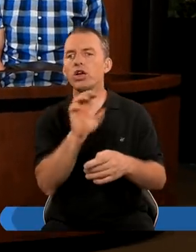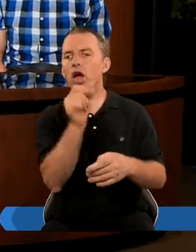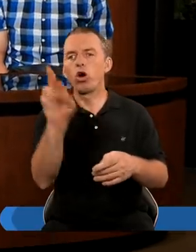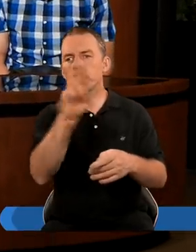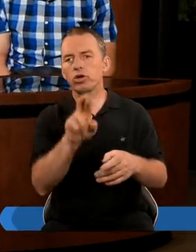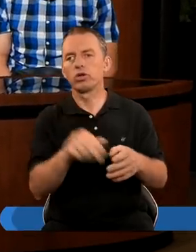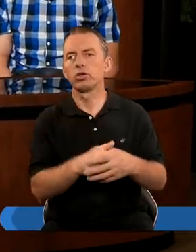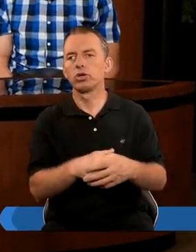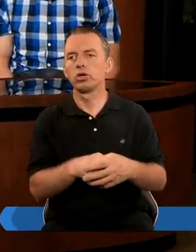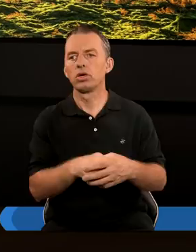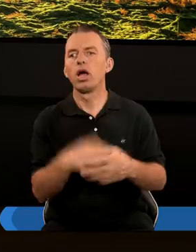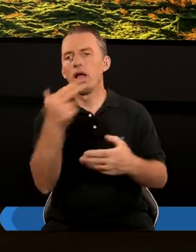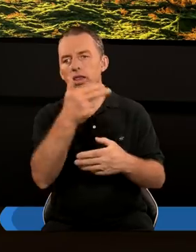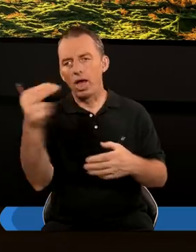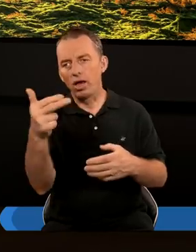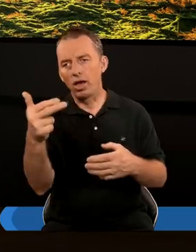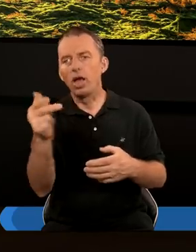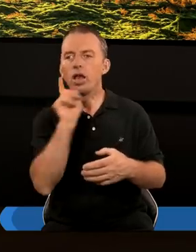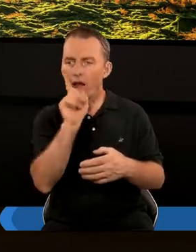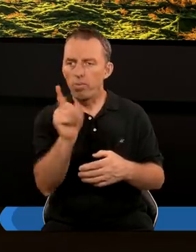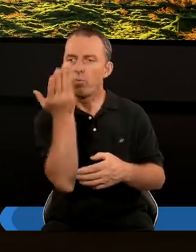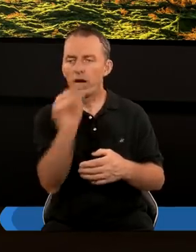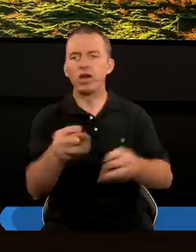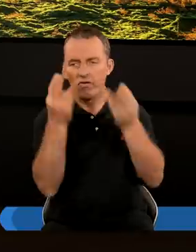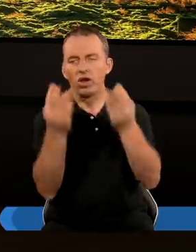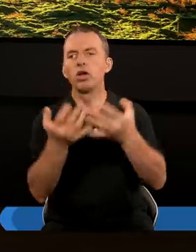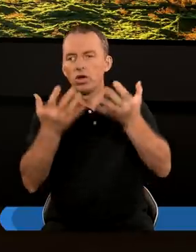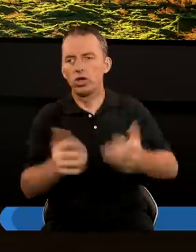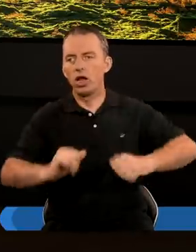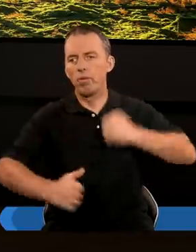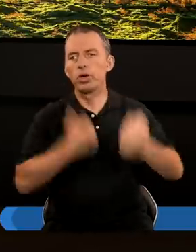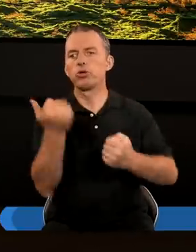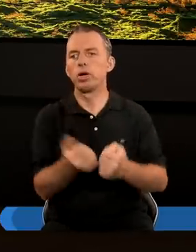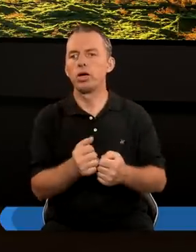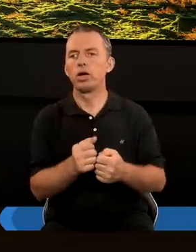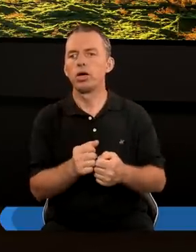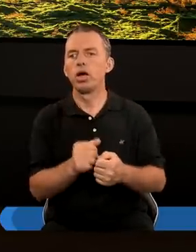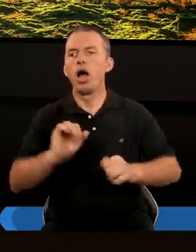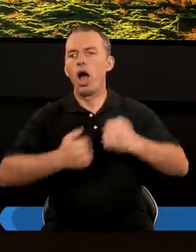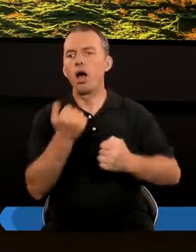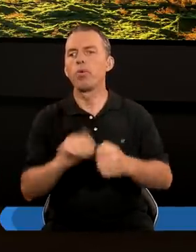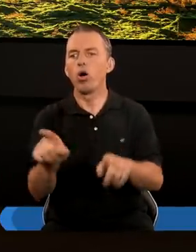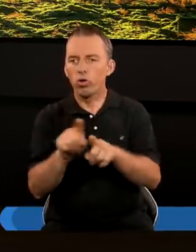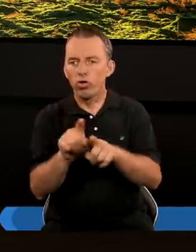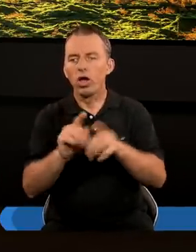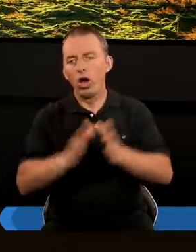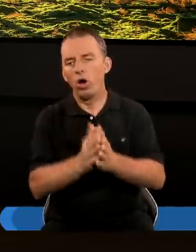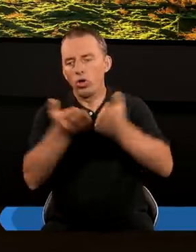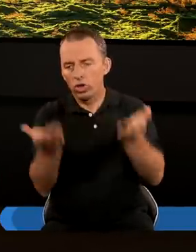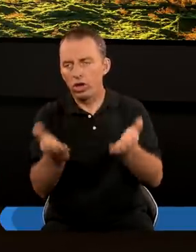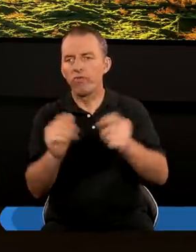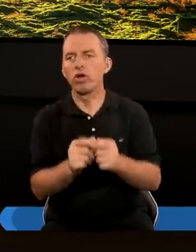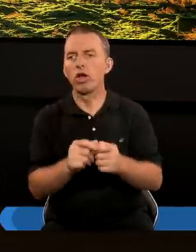i Grzegorz. Temat jest naprawdę bardzo ważny. Chcielibyśmy, aby był również